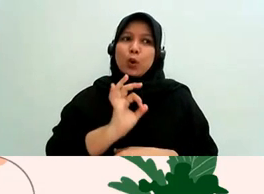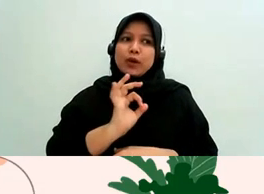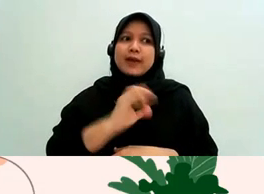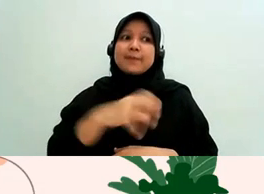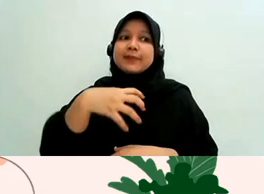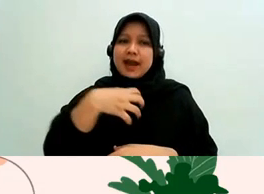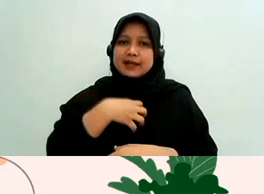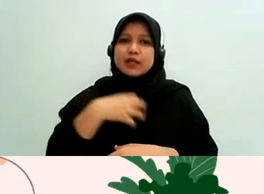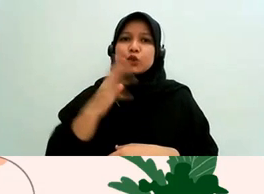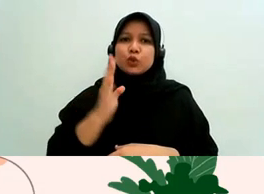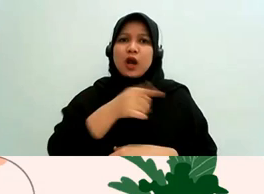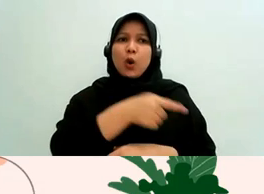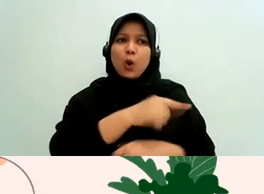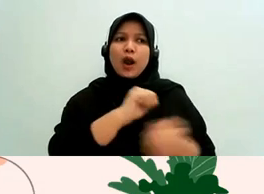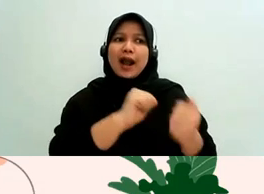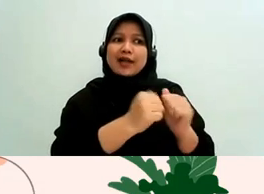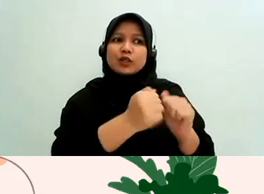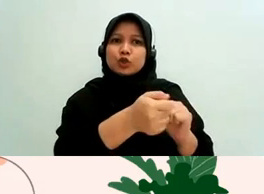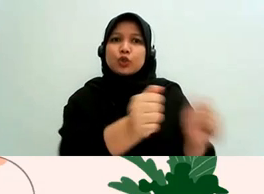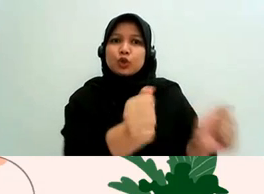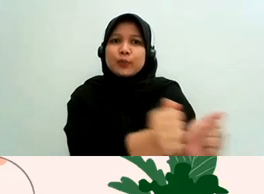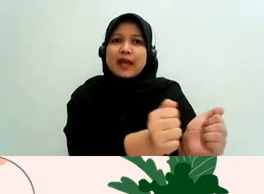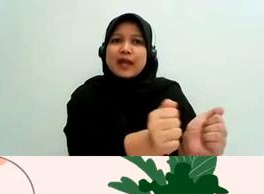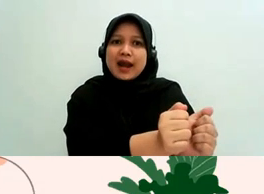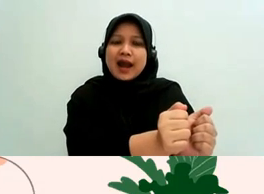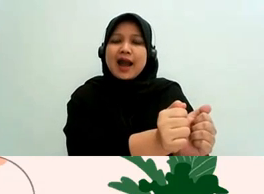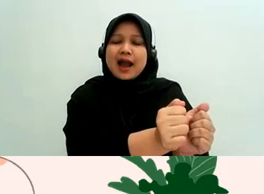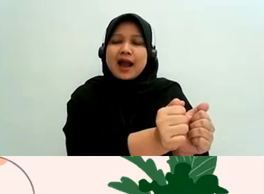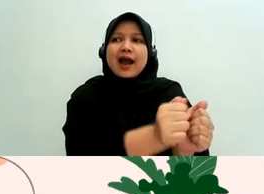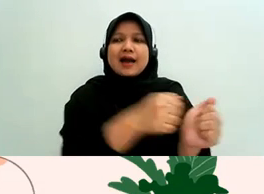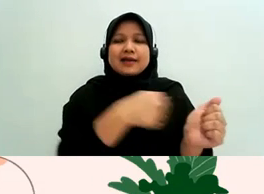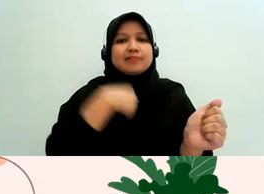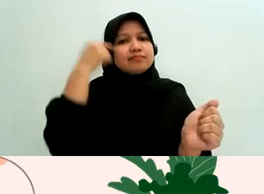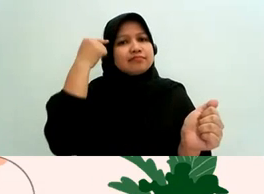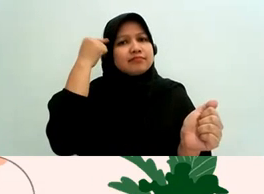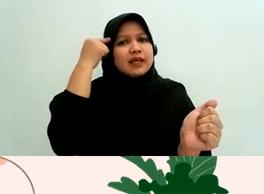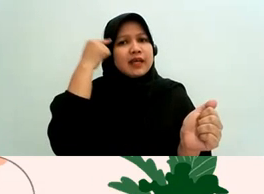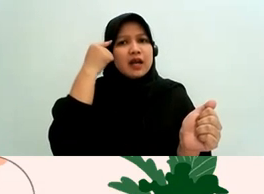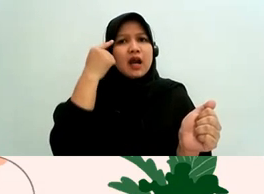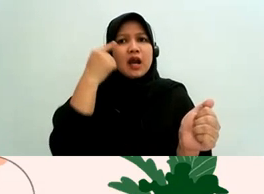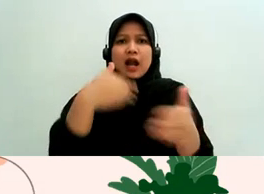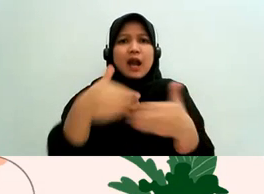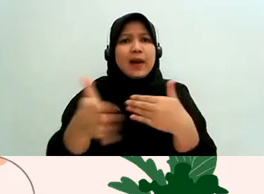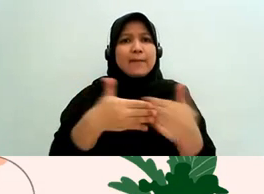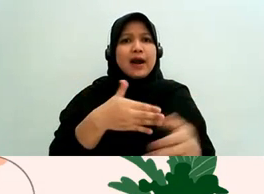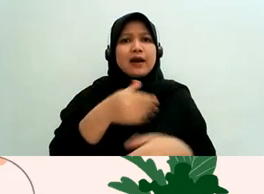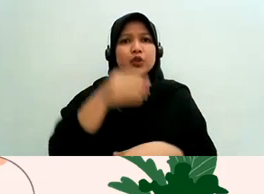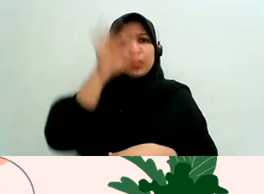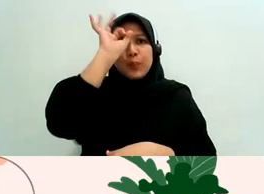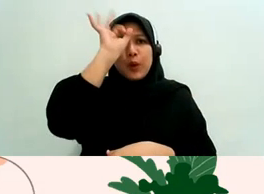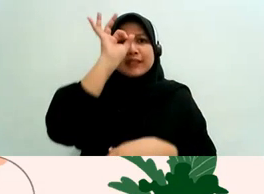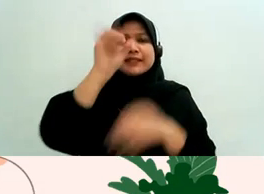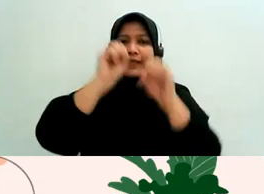bahwa itu adalah peristiwa pidana misalnya menurut saya ya boleh-boleh aja kepolisian mengeluarkan rilis misalnya rilisnya adalah